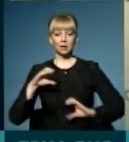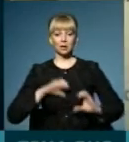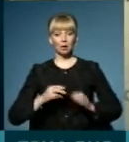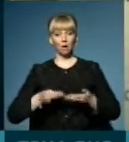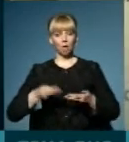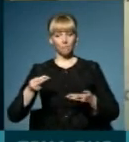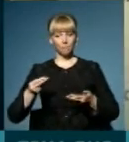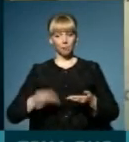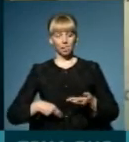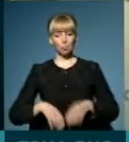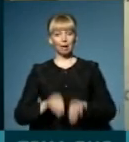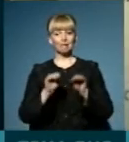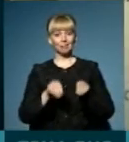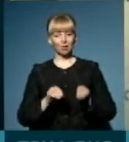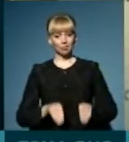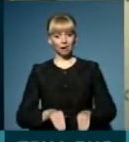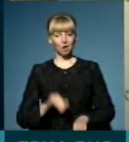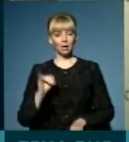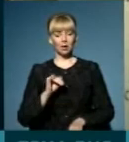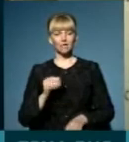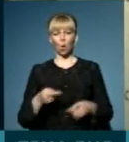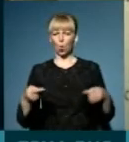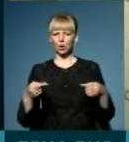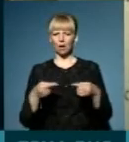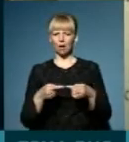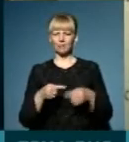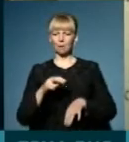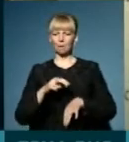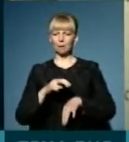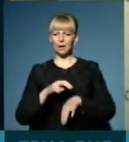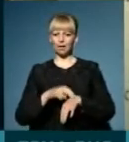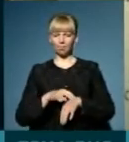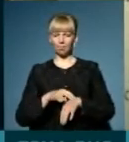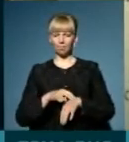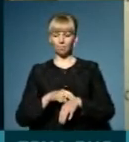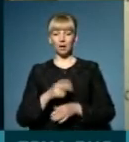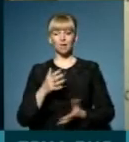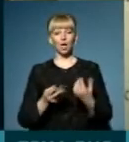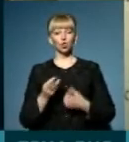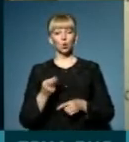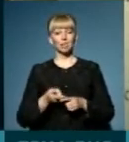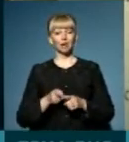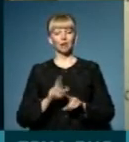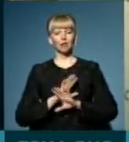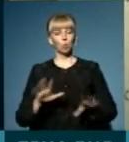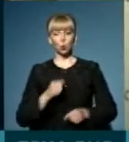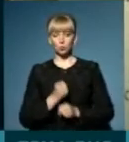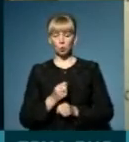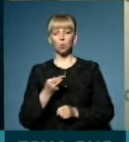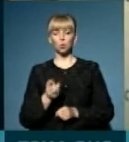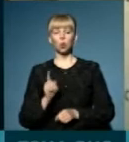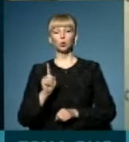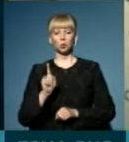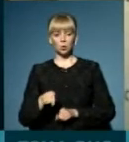підписувати декларацію із конкретним лікарем. Якщо це не буде зроблено, то